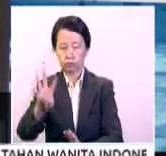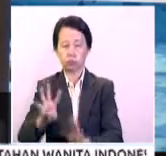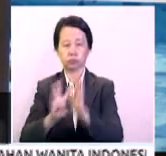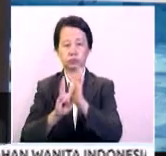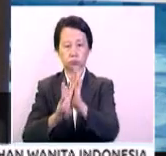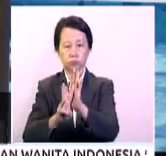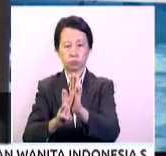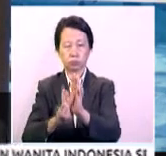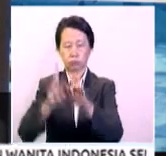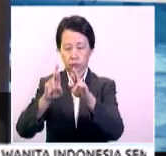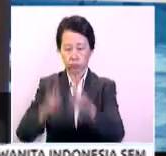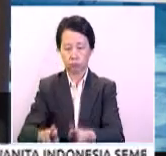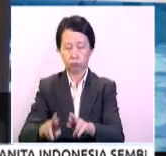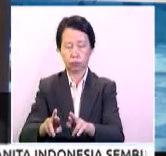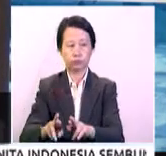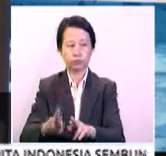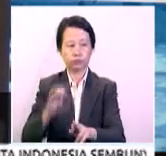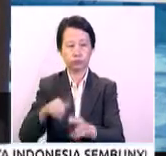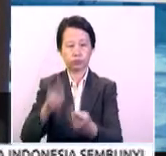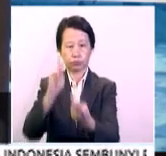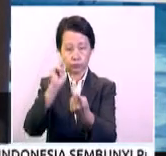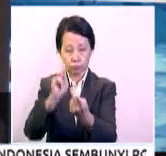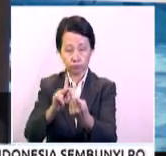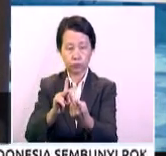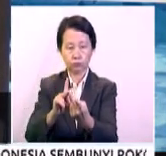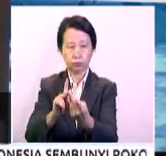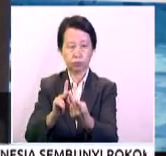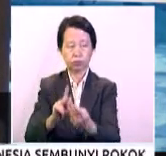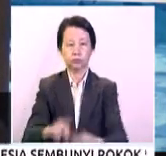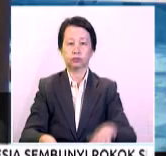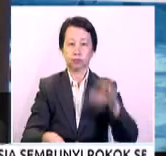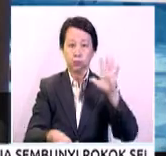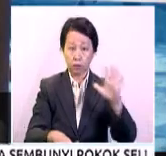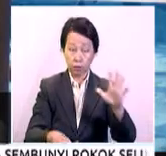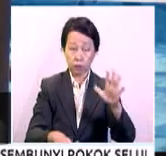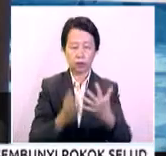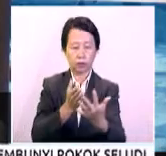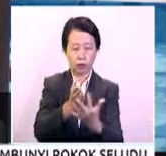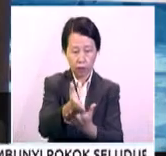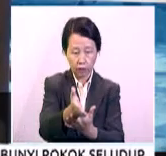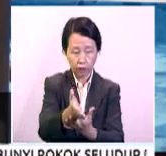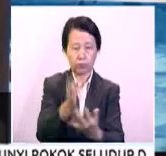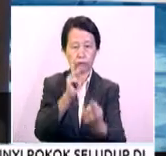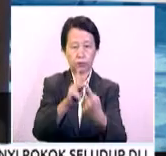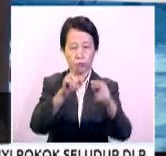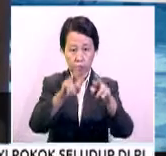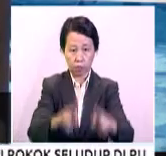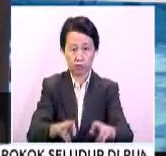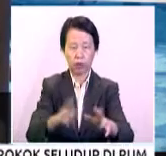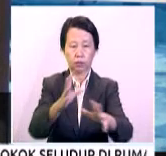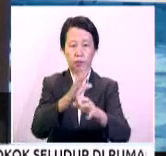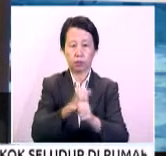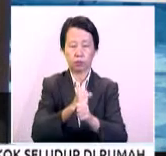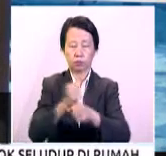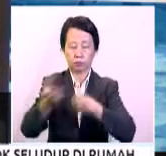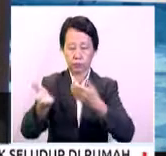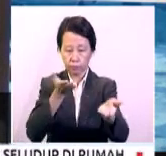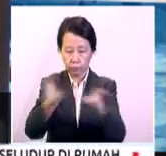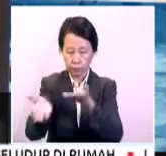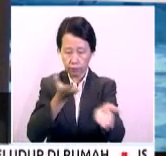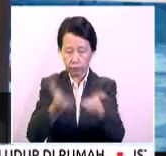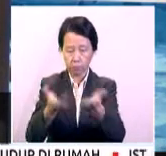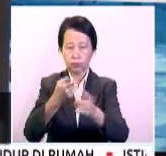wakil rakyat yang bersesuaian 5 akses kepada rakyat dalam mendapatkan perkhidmatan